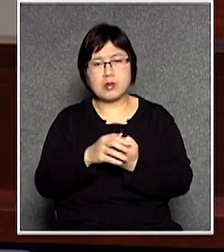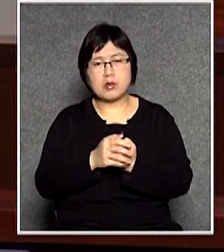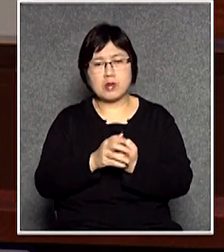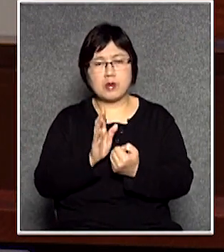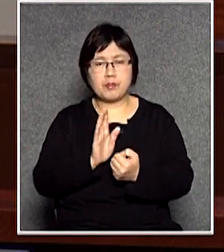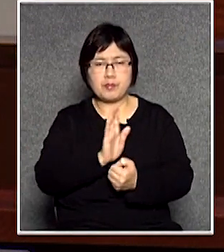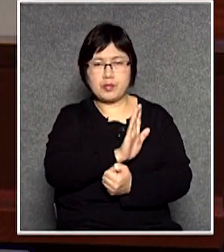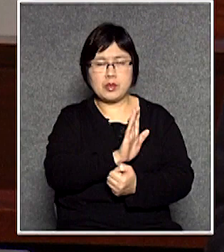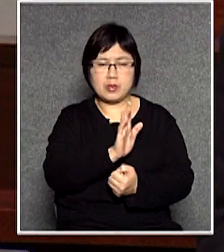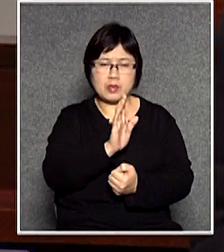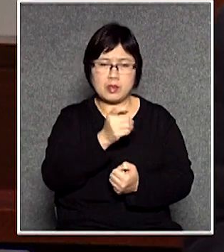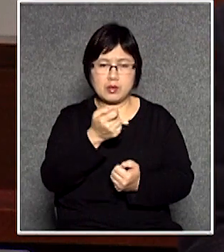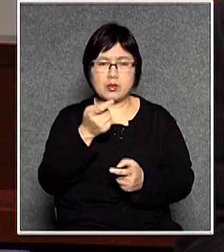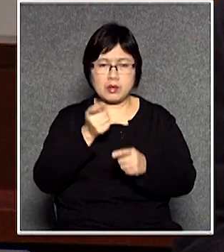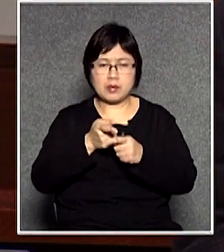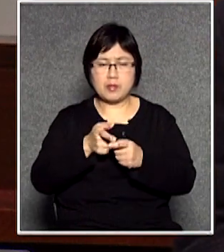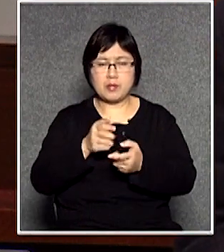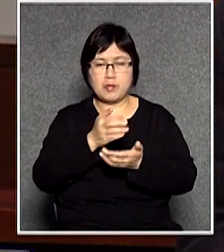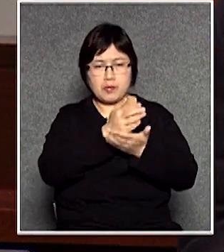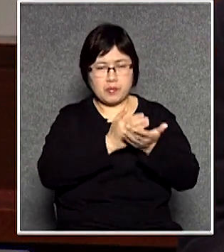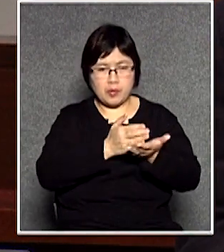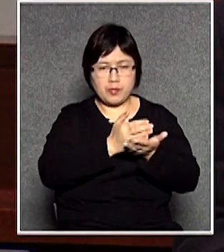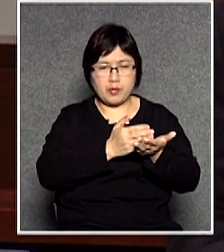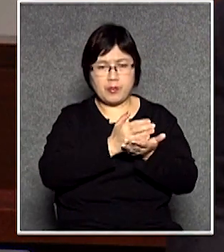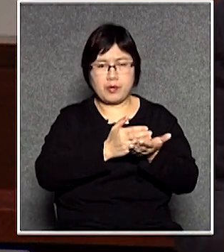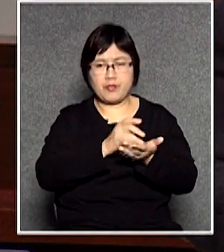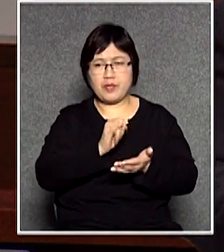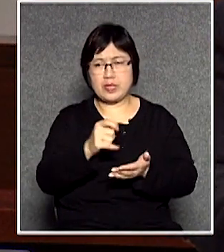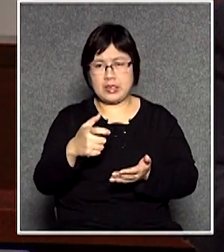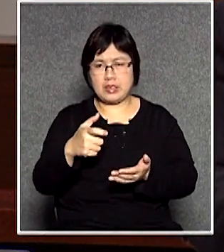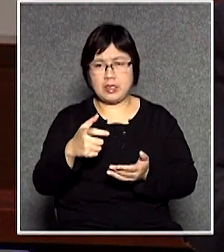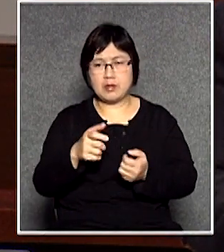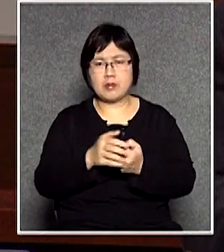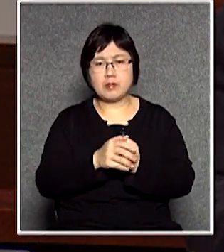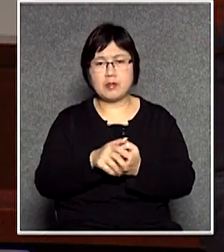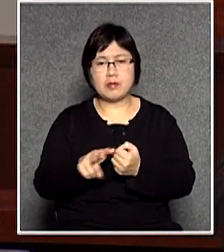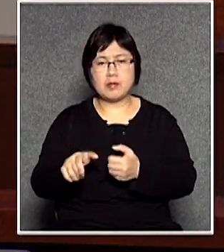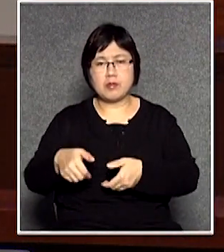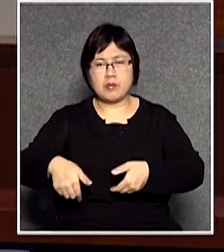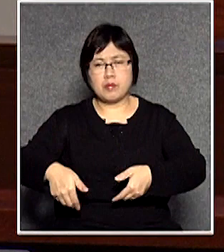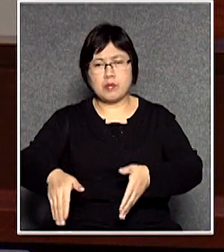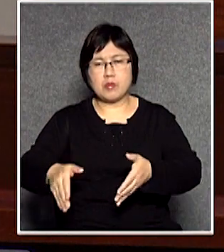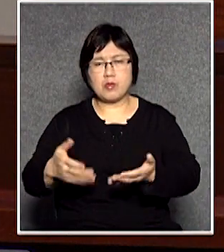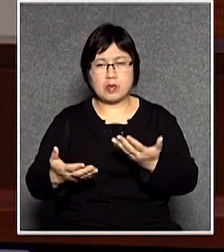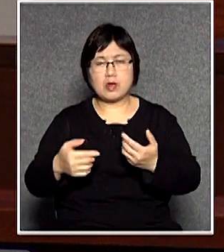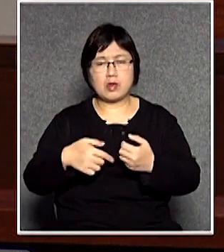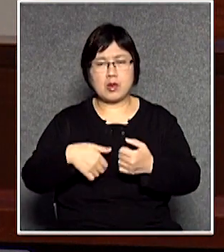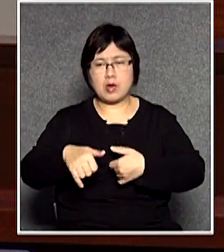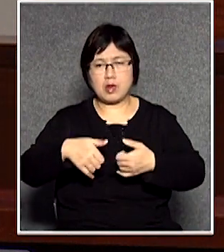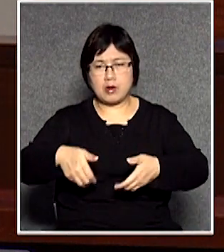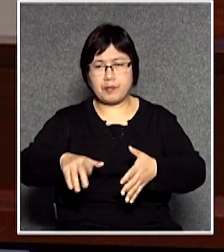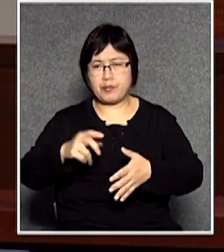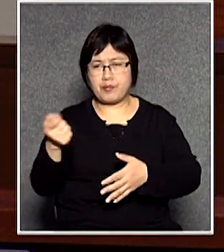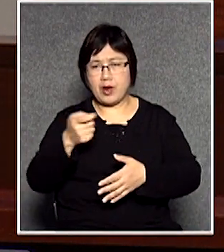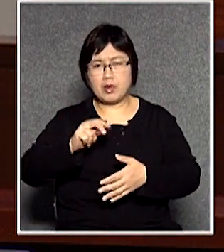端一點點但是事實上用片面用這個罰款的手法是不會使到道路馬上變